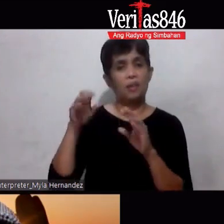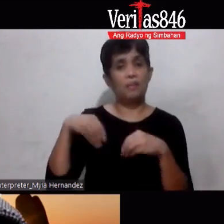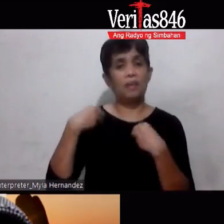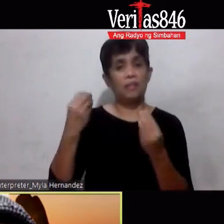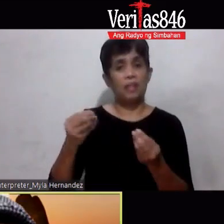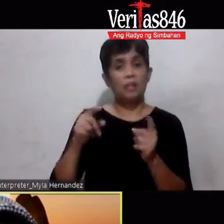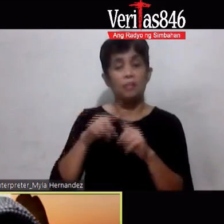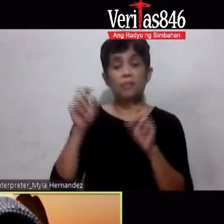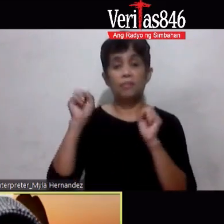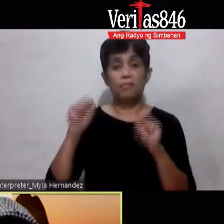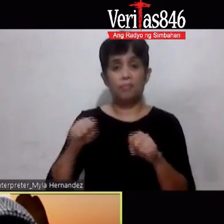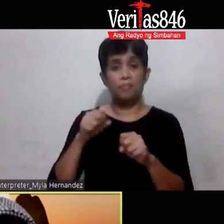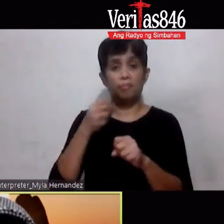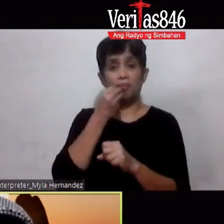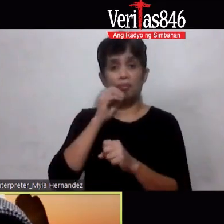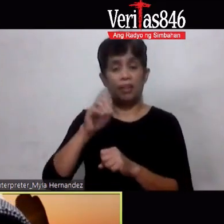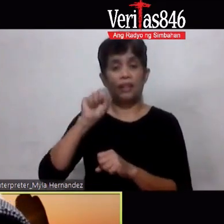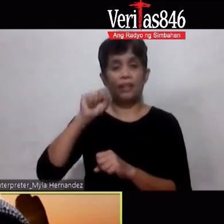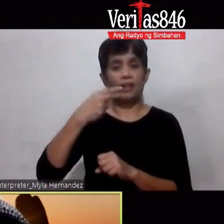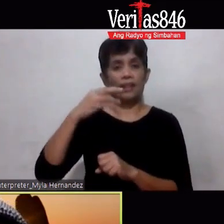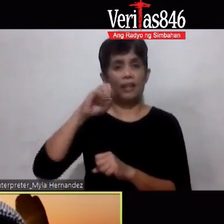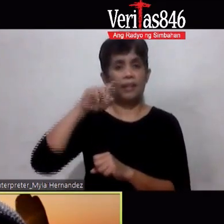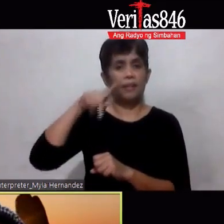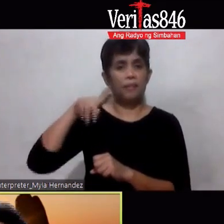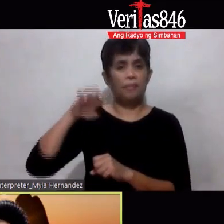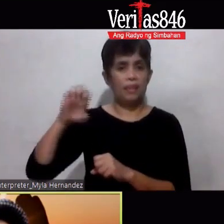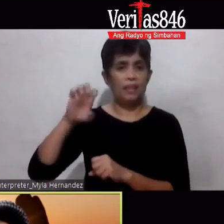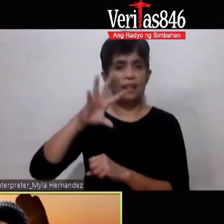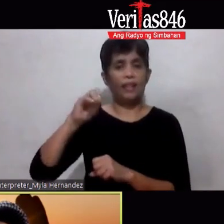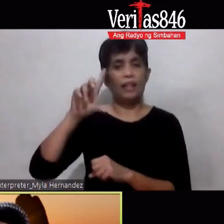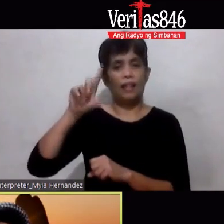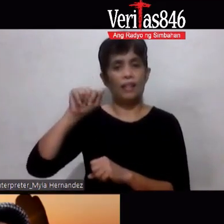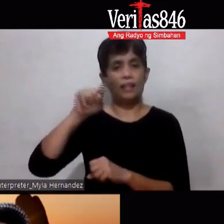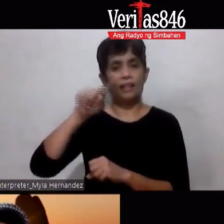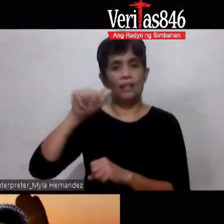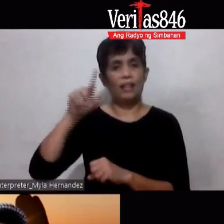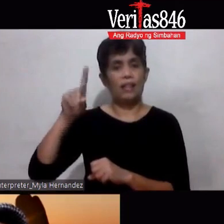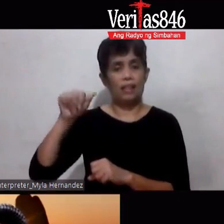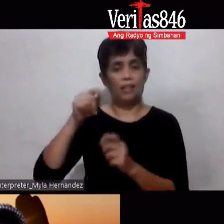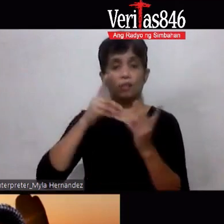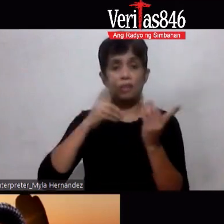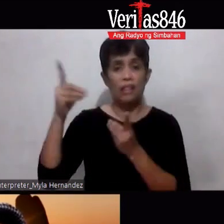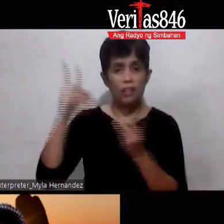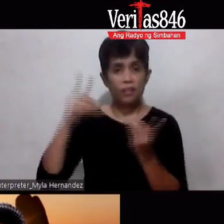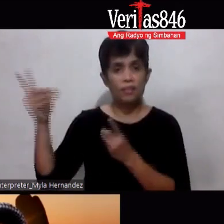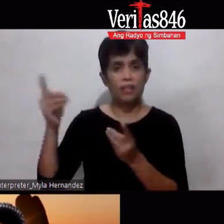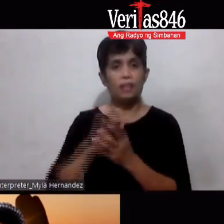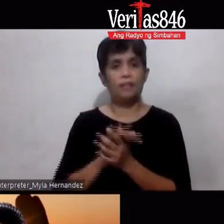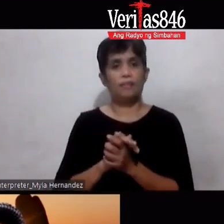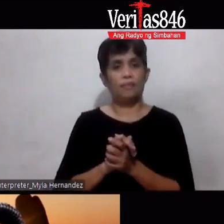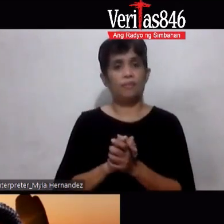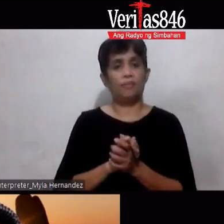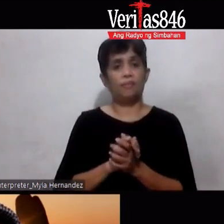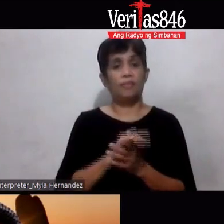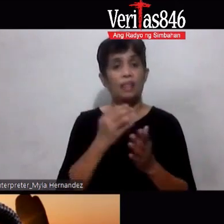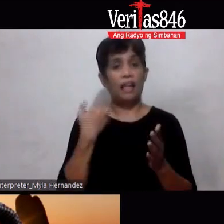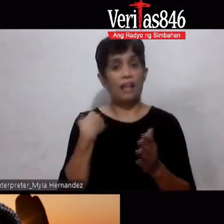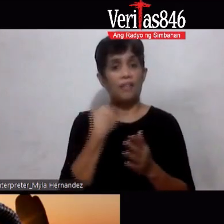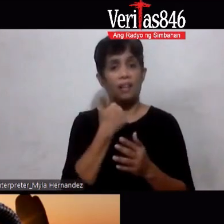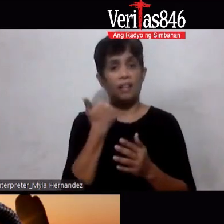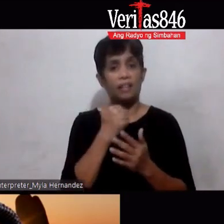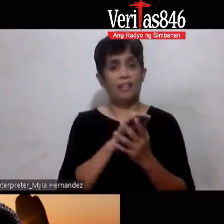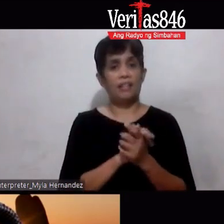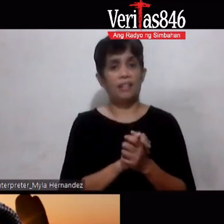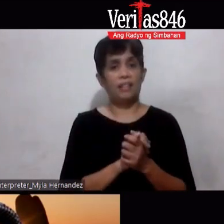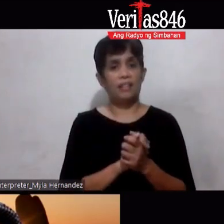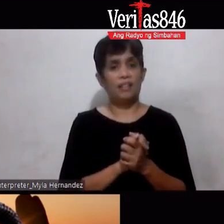pero pwede naman po umorder sa shopee at saka po sa lazada para ma-deliver din po sa inyo may nagtanong lang brother sorry